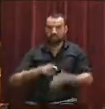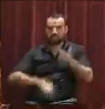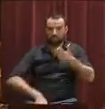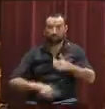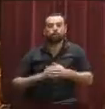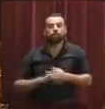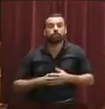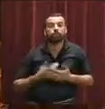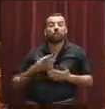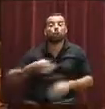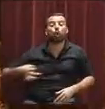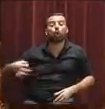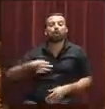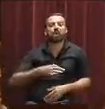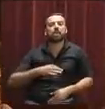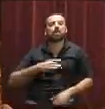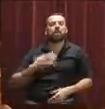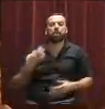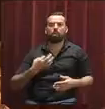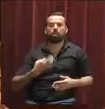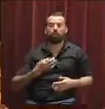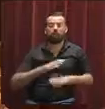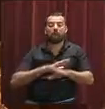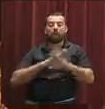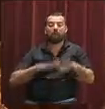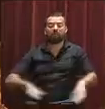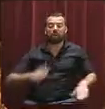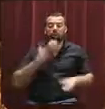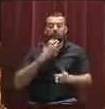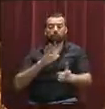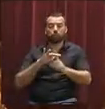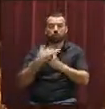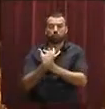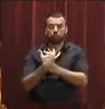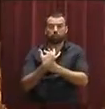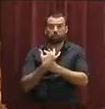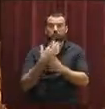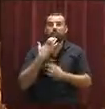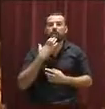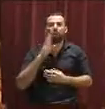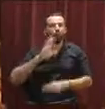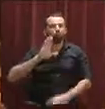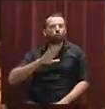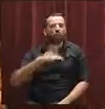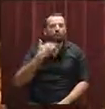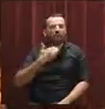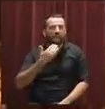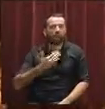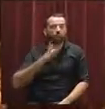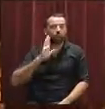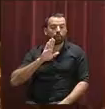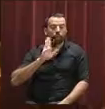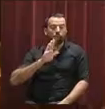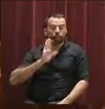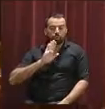És a dir, que aquest govern està disposat en el cas que finalment hi hagi qualsevol irregularitat tant en el DRIAT com